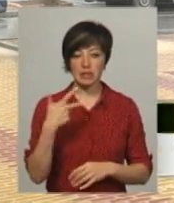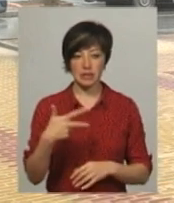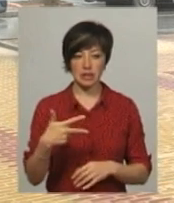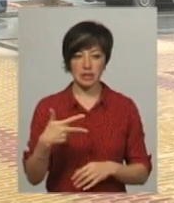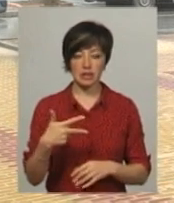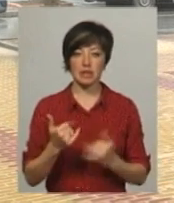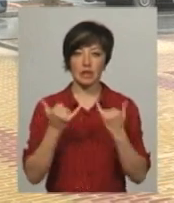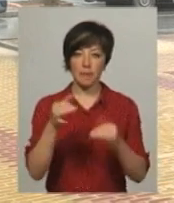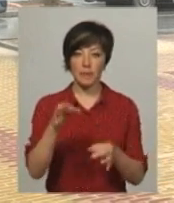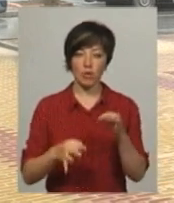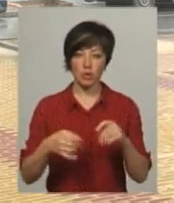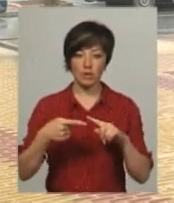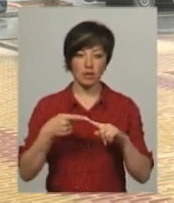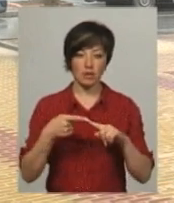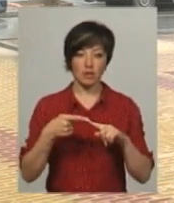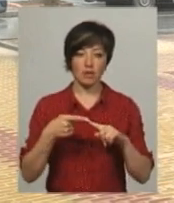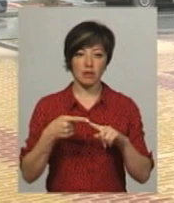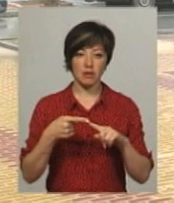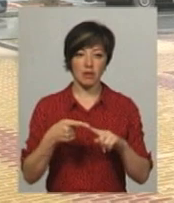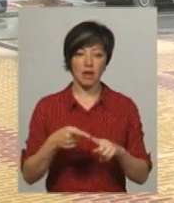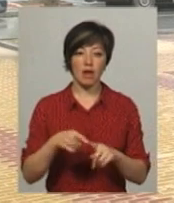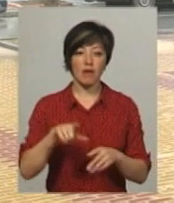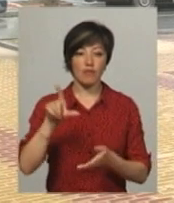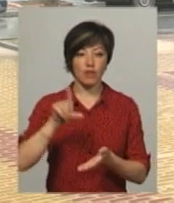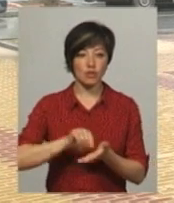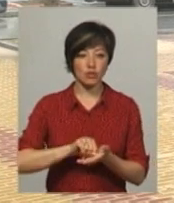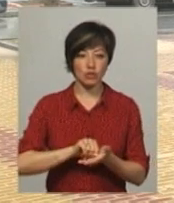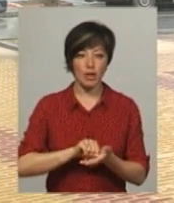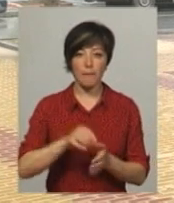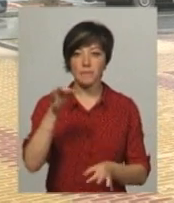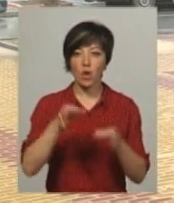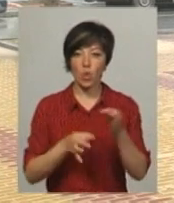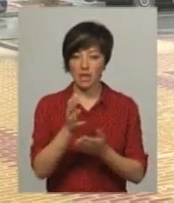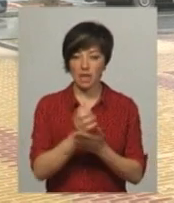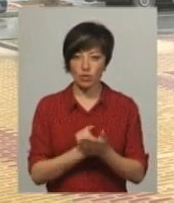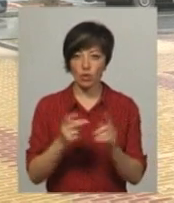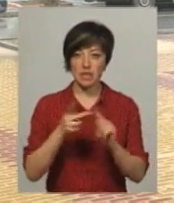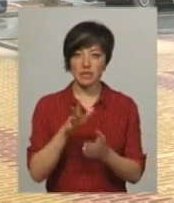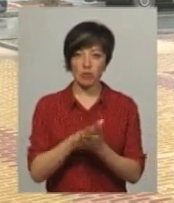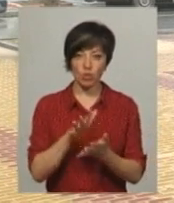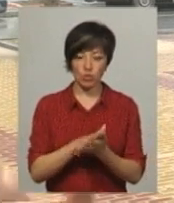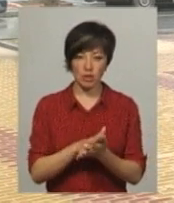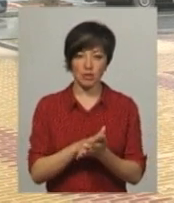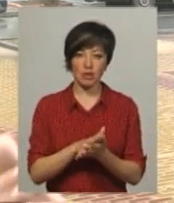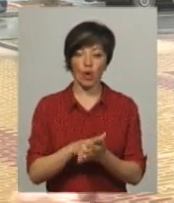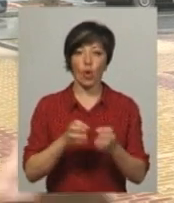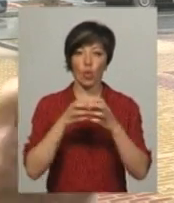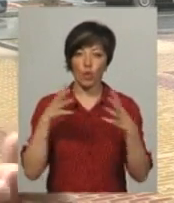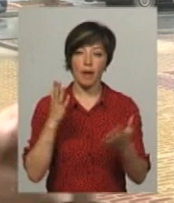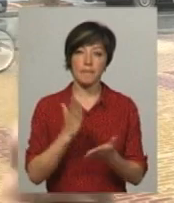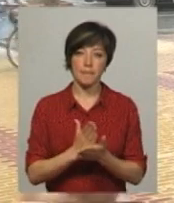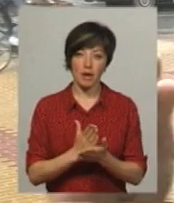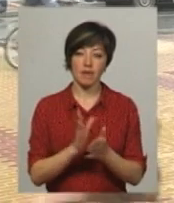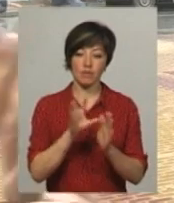для навколишнього середовища. Це виснаження природних ресурсів, це дуже негативно. Далі – засмічення, забруднення. Кулька має